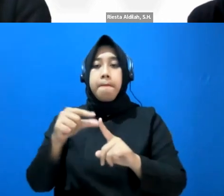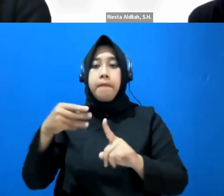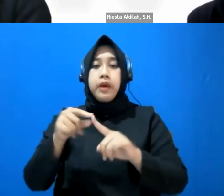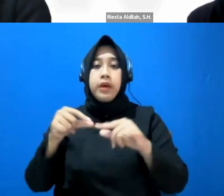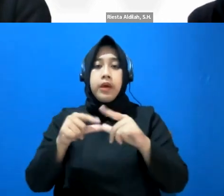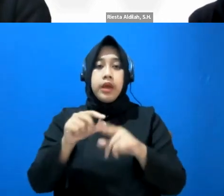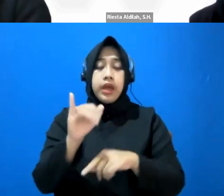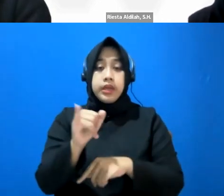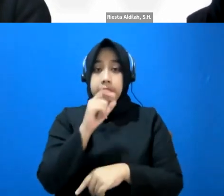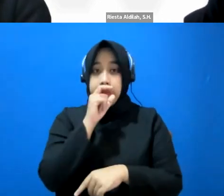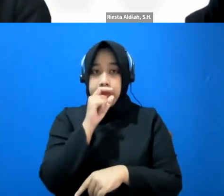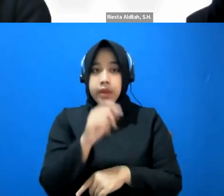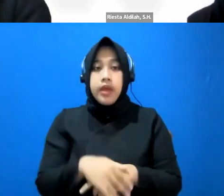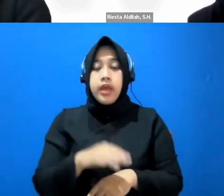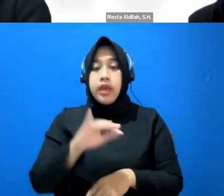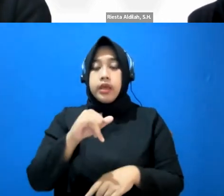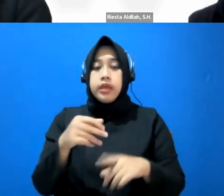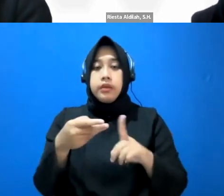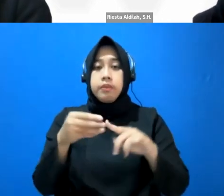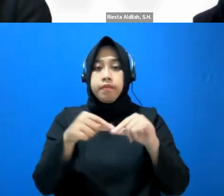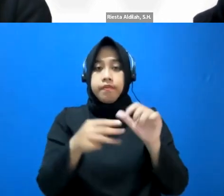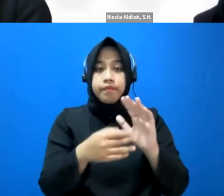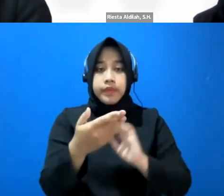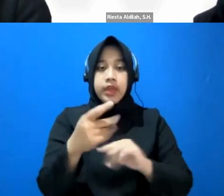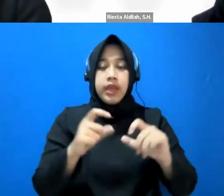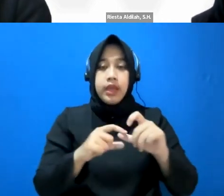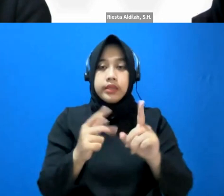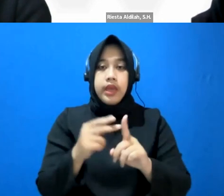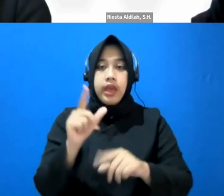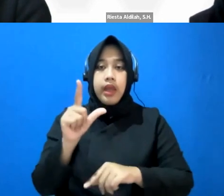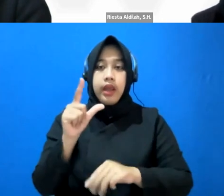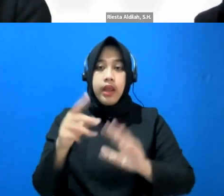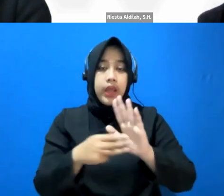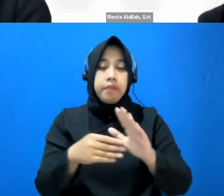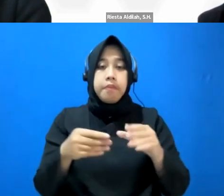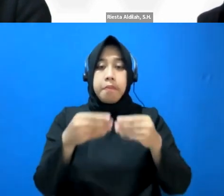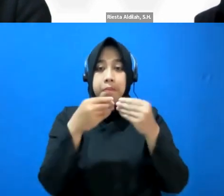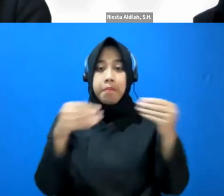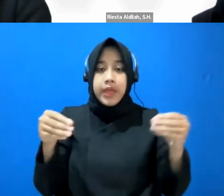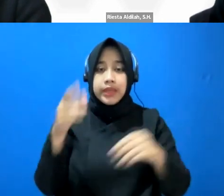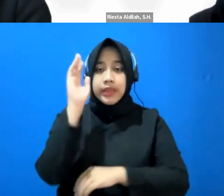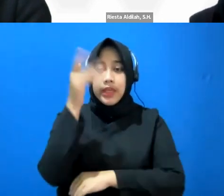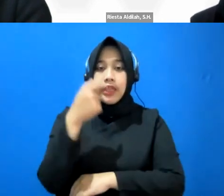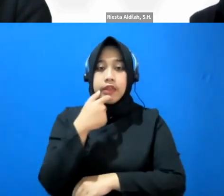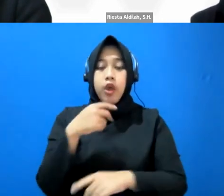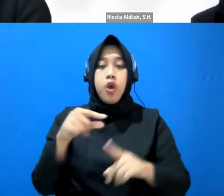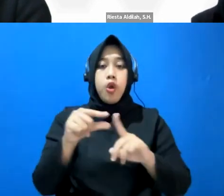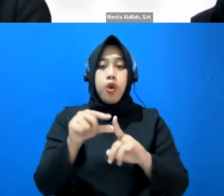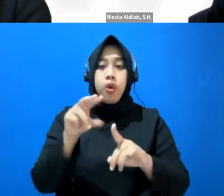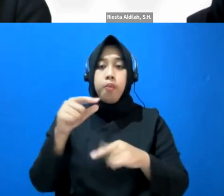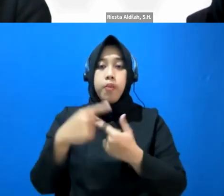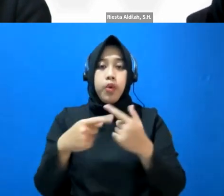Irianto Subiato, SHLLM, beliau akan membawakan materi terkait proyeksi perkembangan teknologi